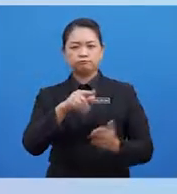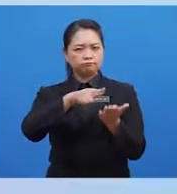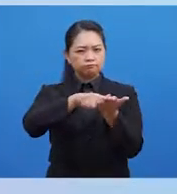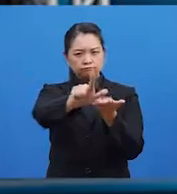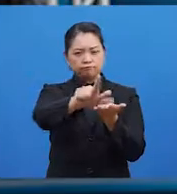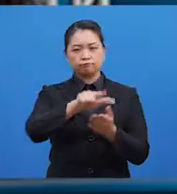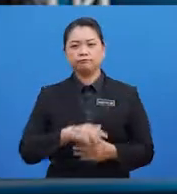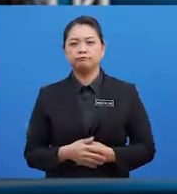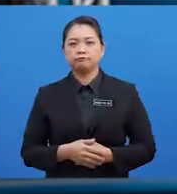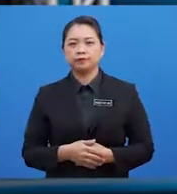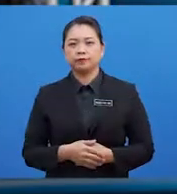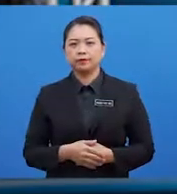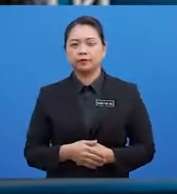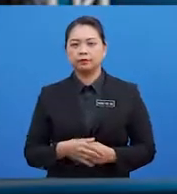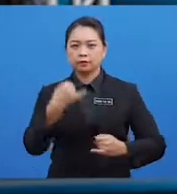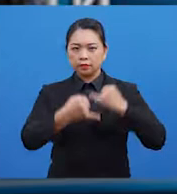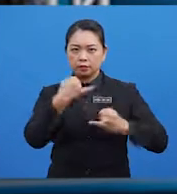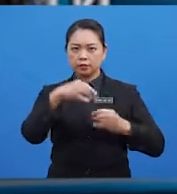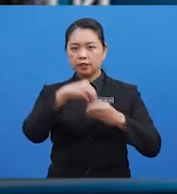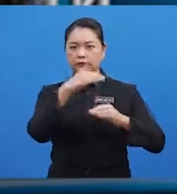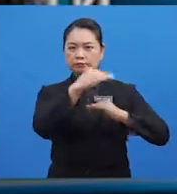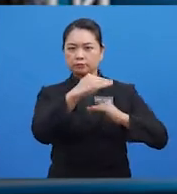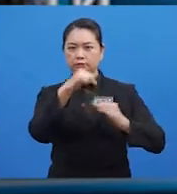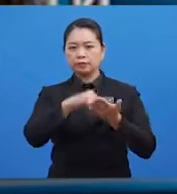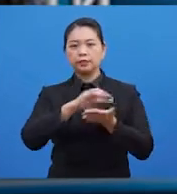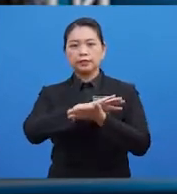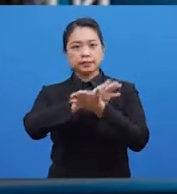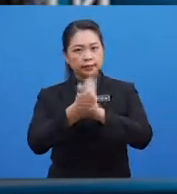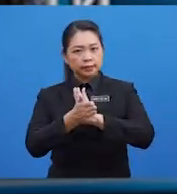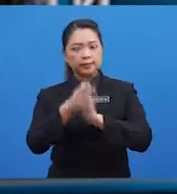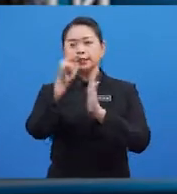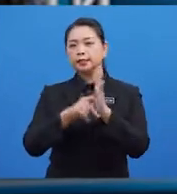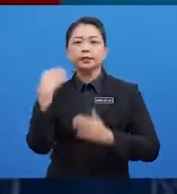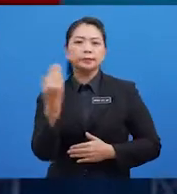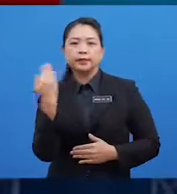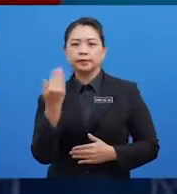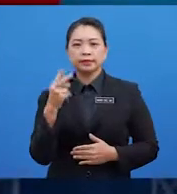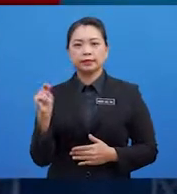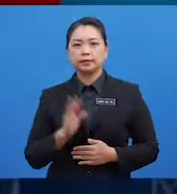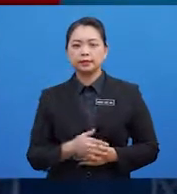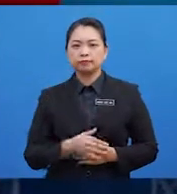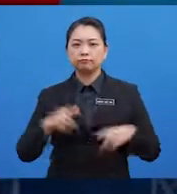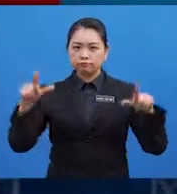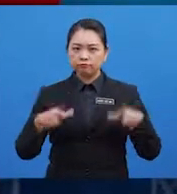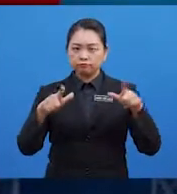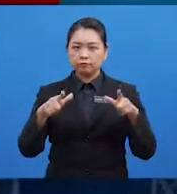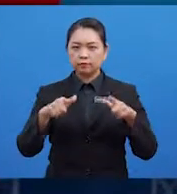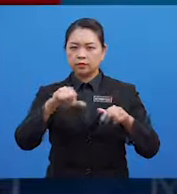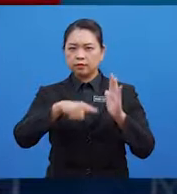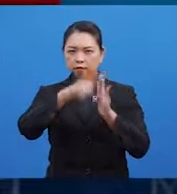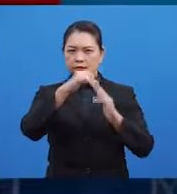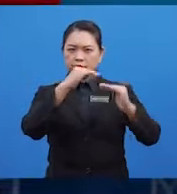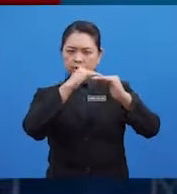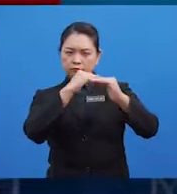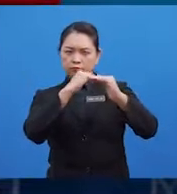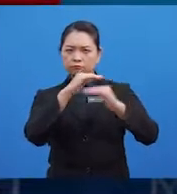lancar Kejayaan dalam fasa ini menjadikan satu kebiasaan Perlakuan atlet lebih stabil dan